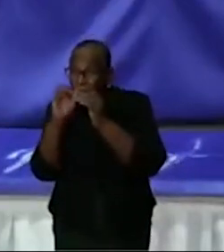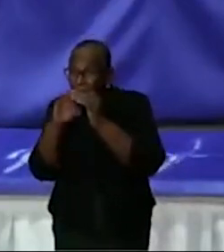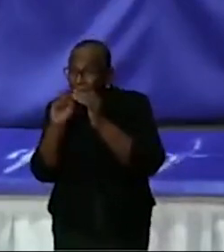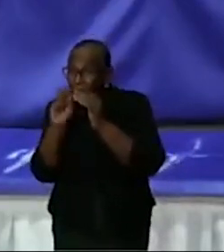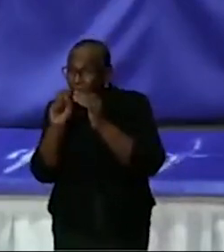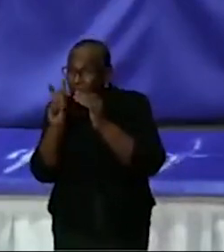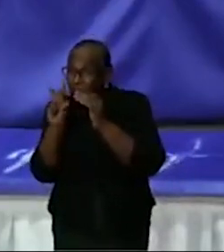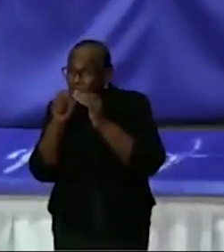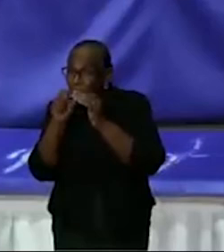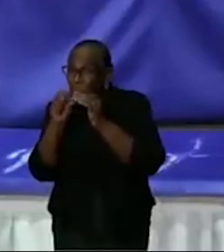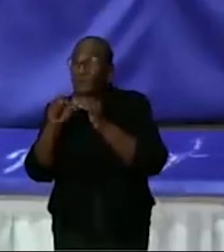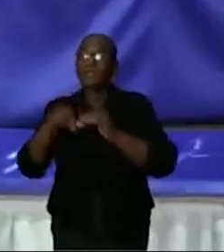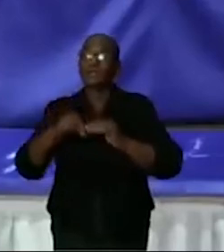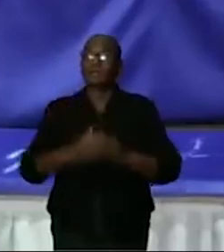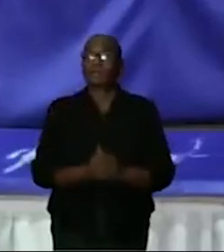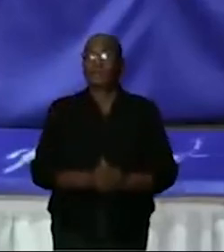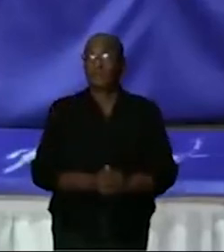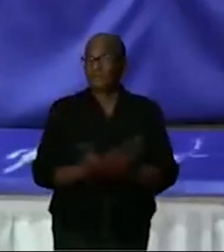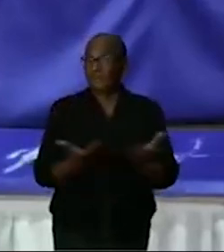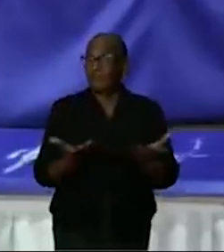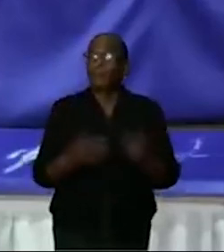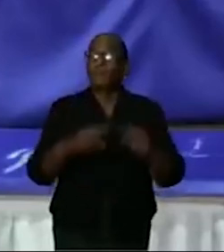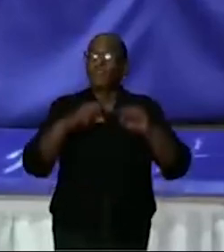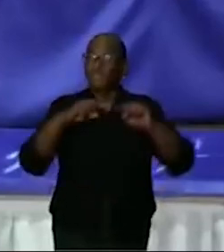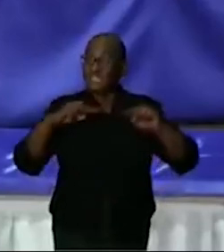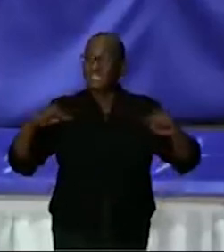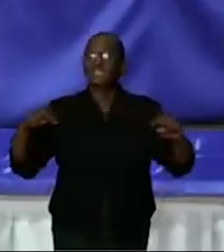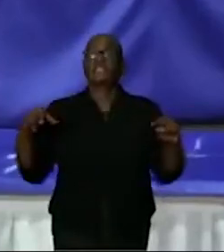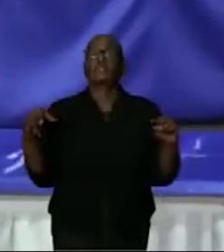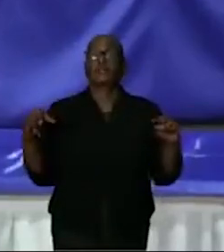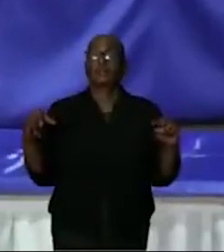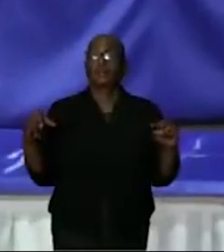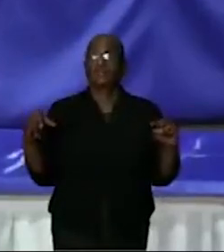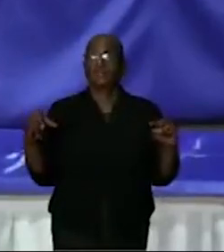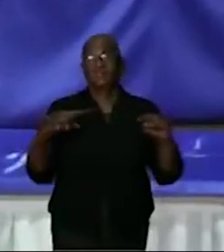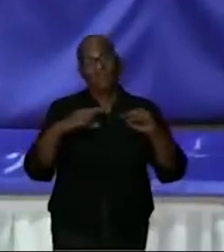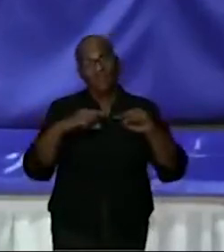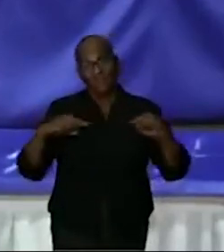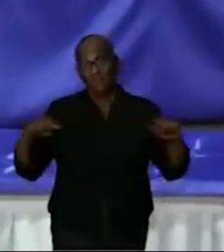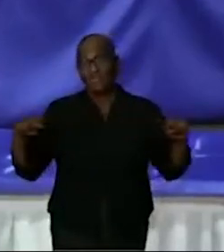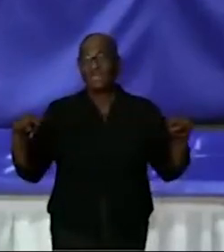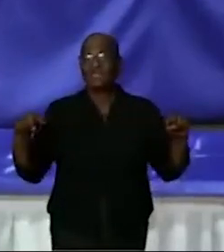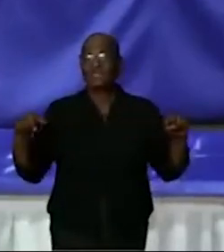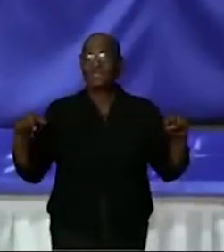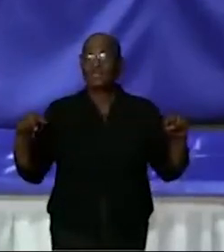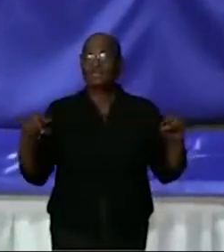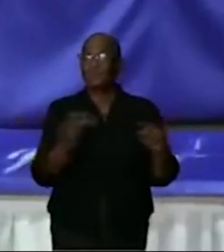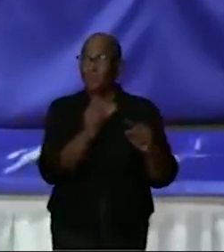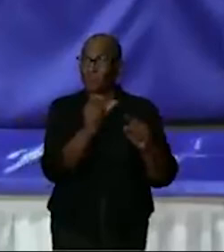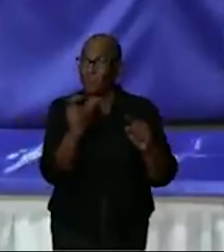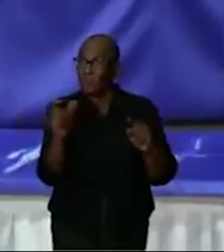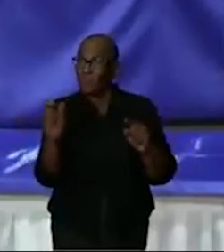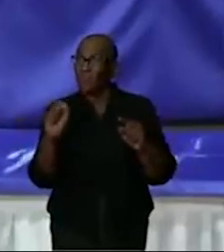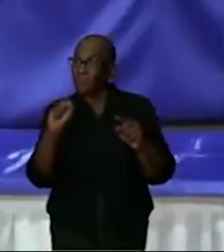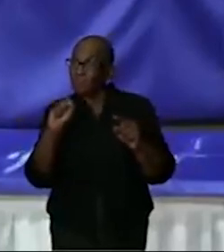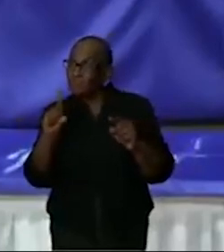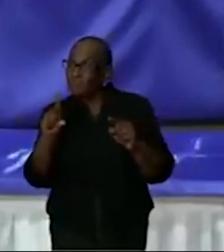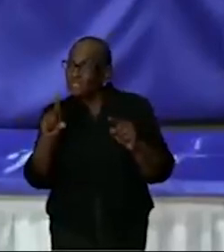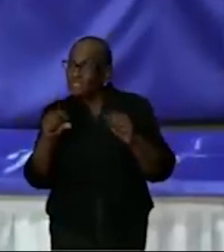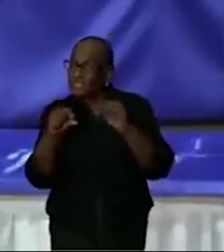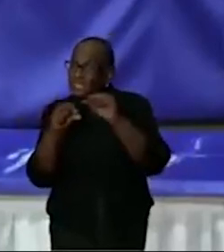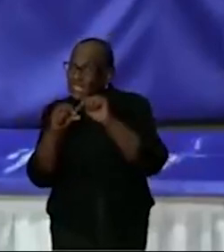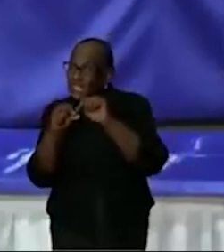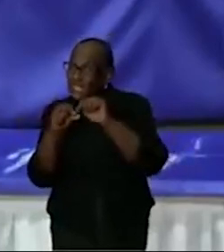vaccin is dus dan gemaakt dat het verschillende... Je kan zeggen verschillende delen van het virus inspeelt.